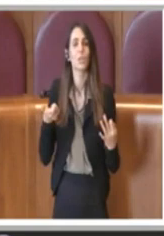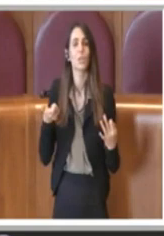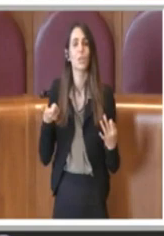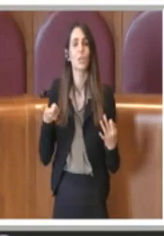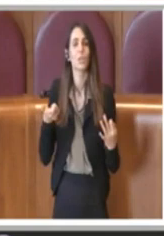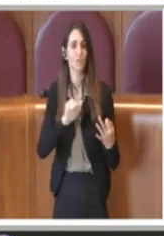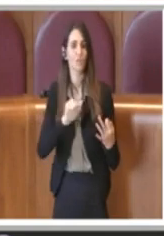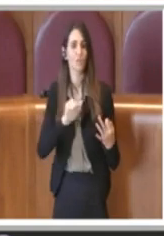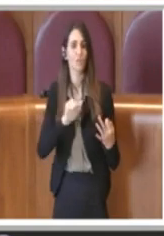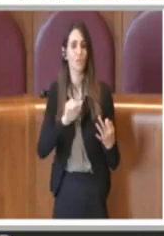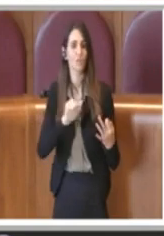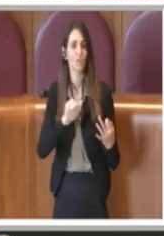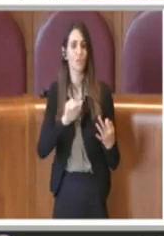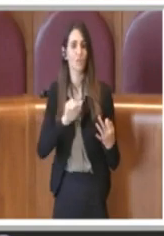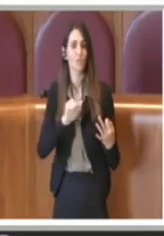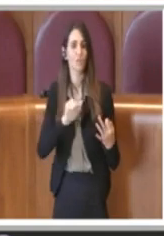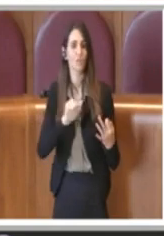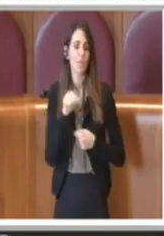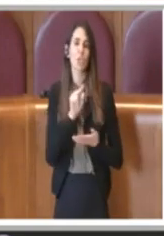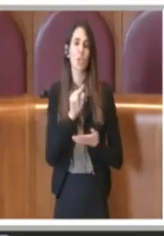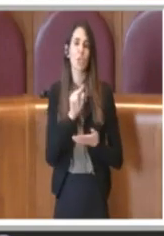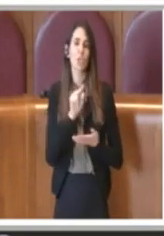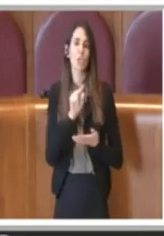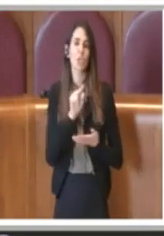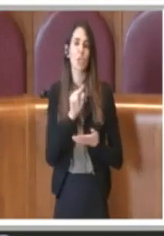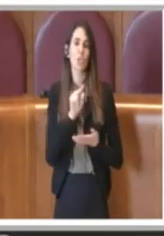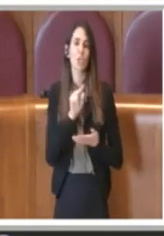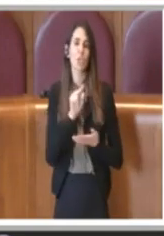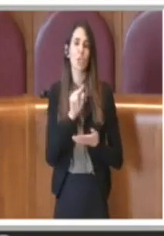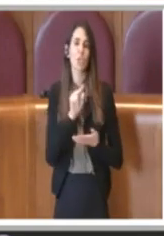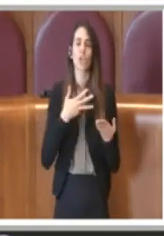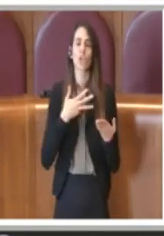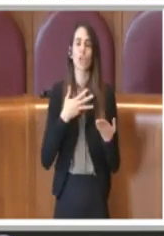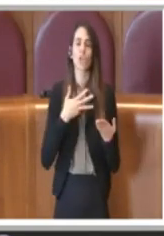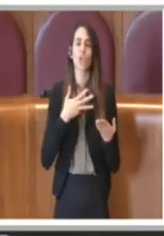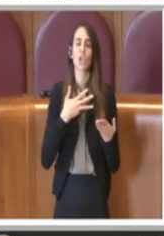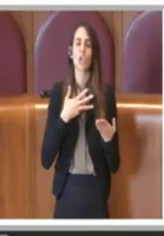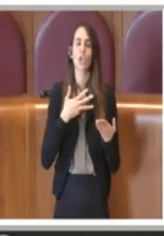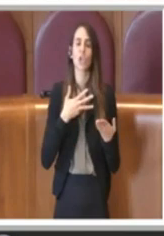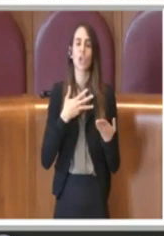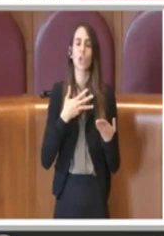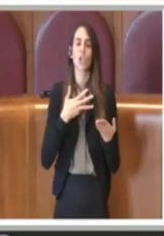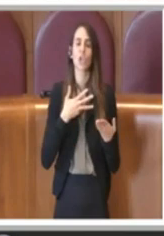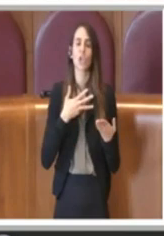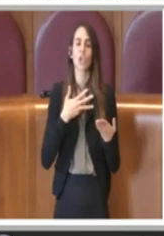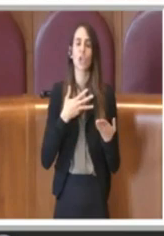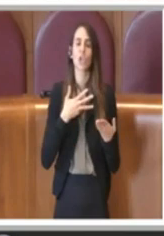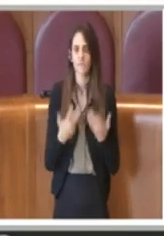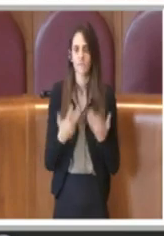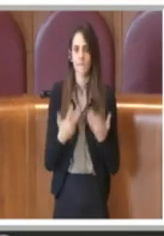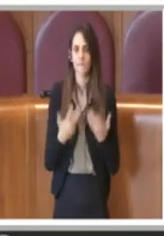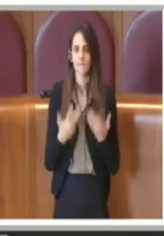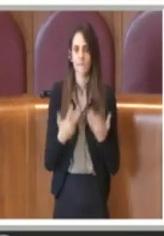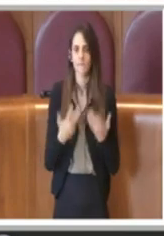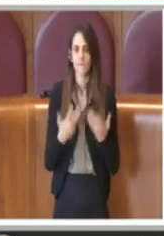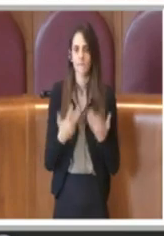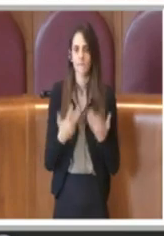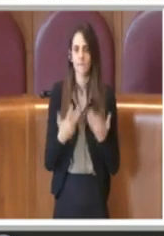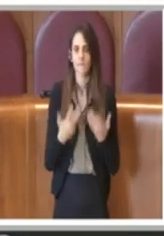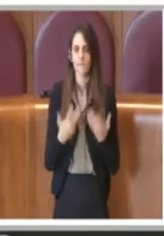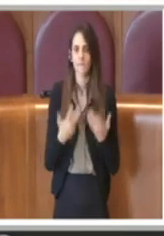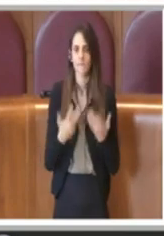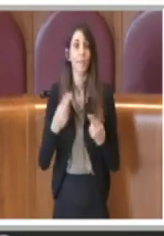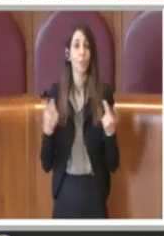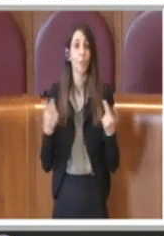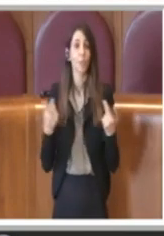particolare su questa scuola, infatti c'è un contenzioso che pende e quindi l'amministrazione ferma fino a che il